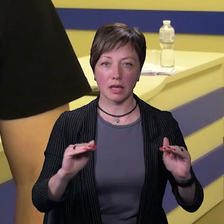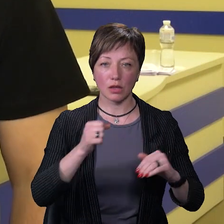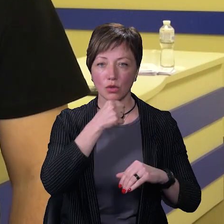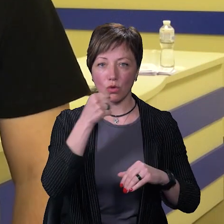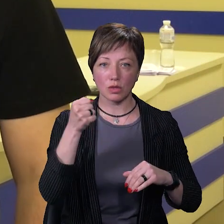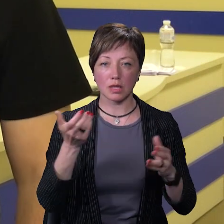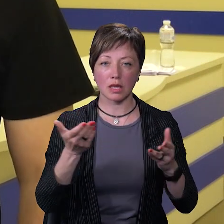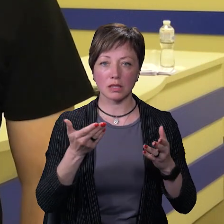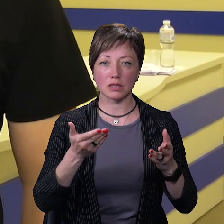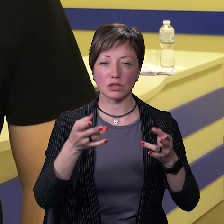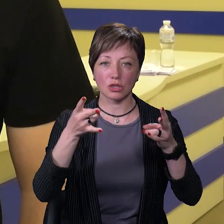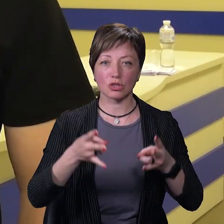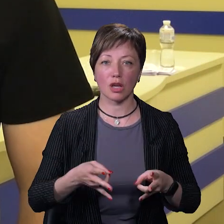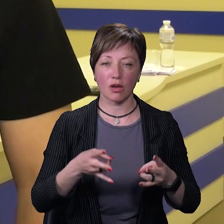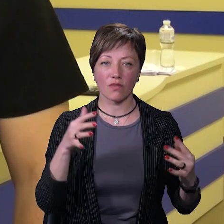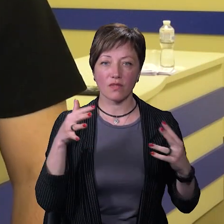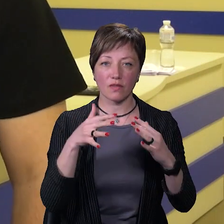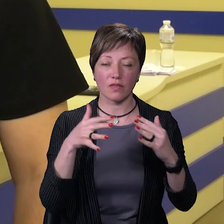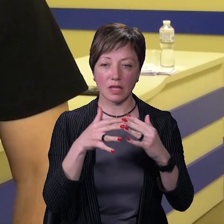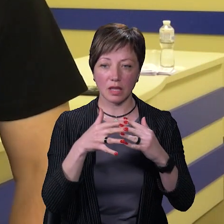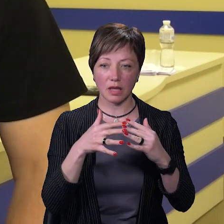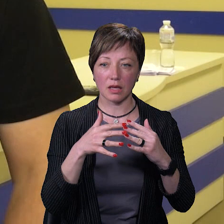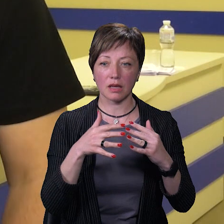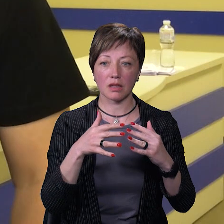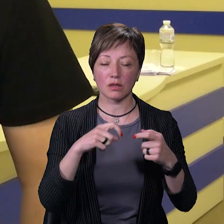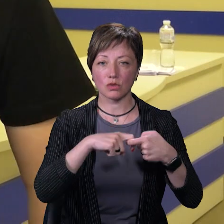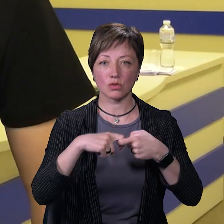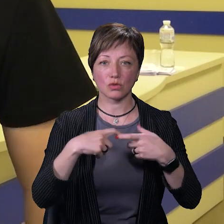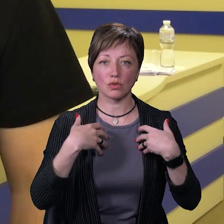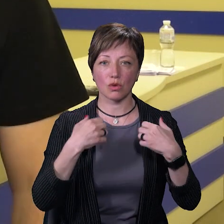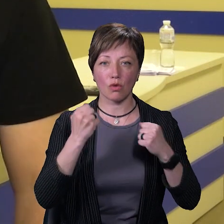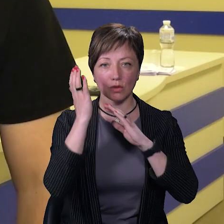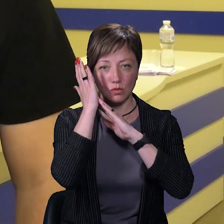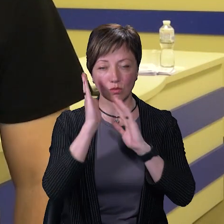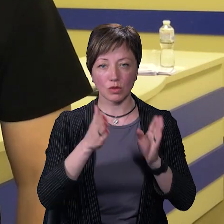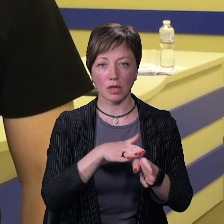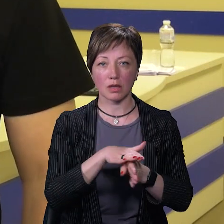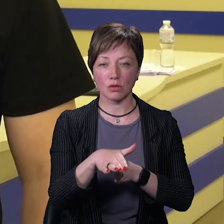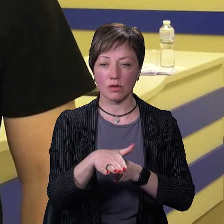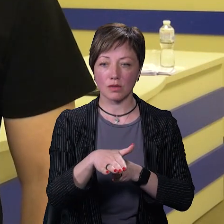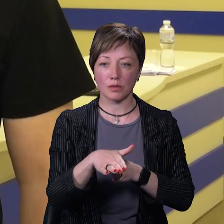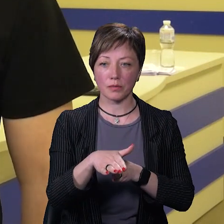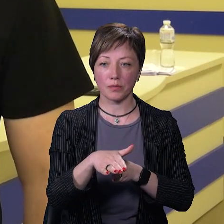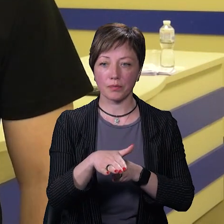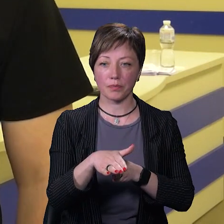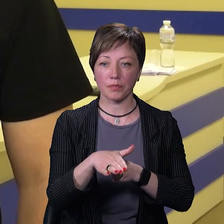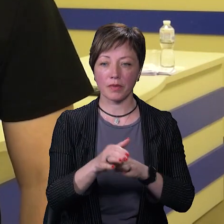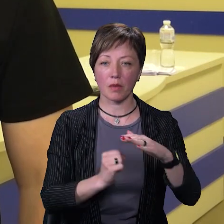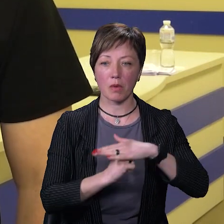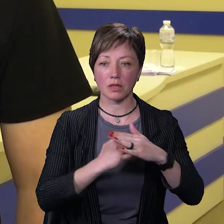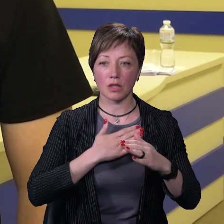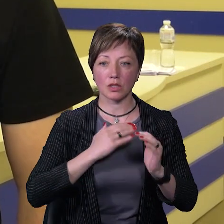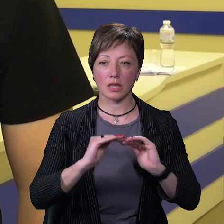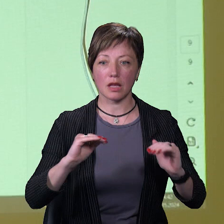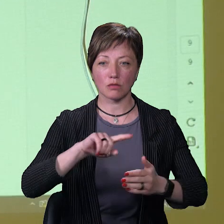дорослих, які страждають від війни. Він стосується здорового сну, який буде реалізований на базі нашої